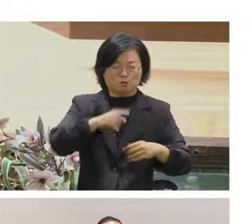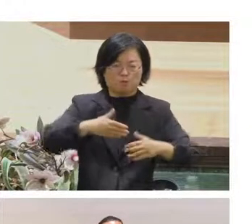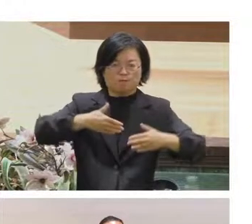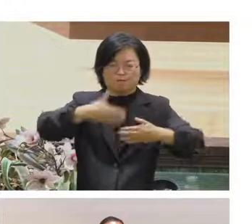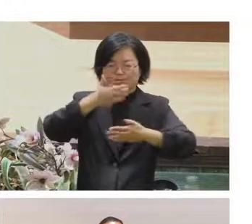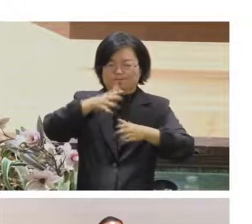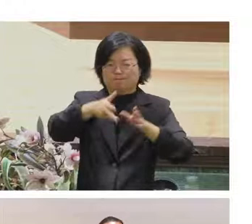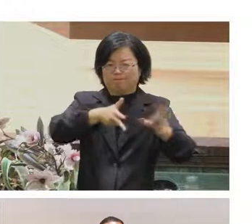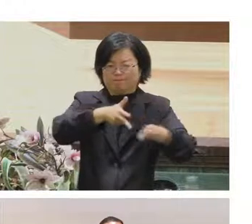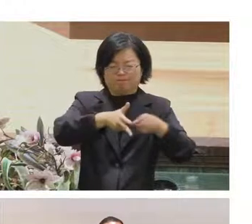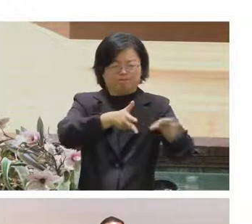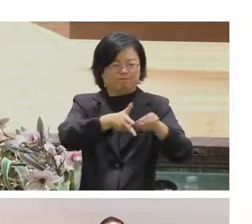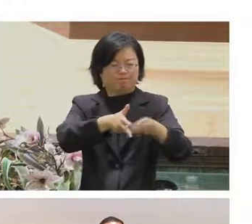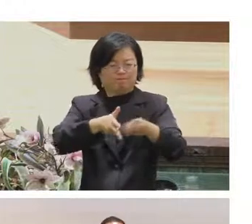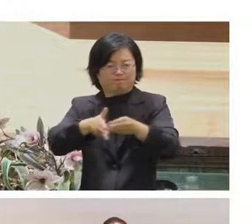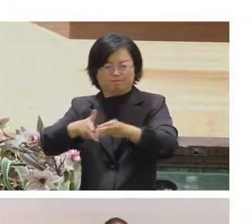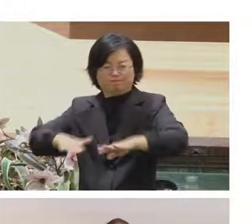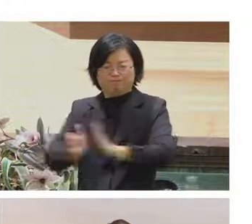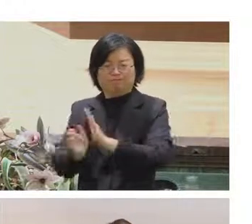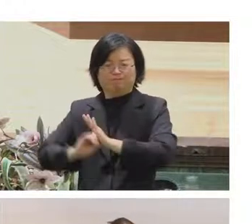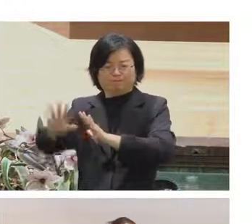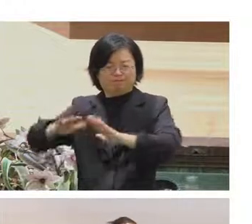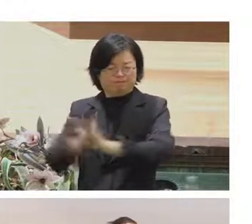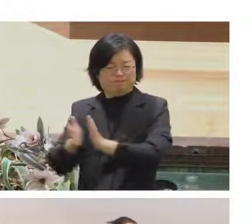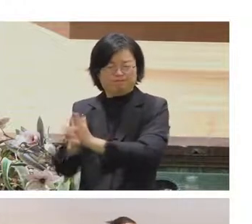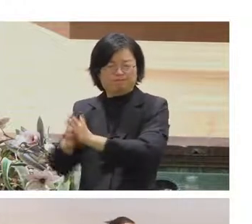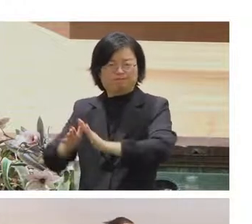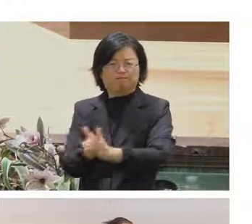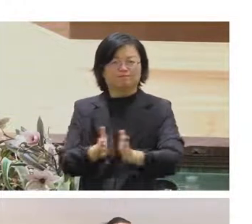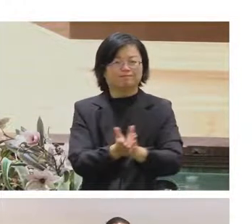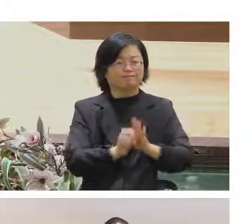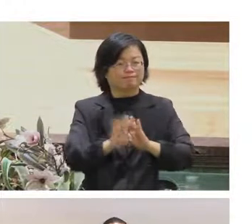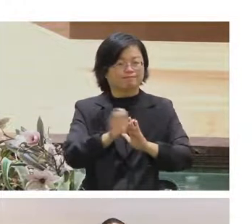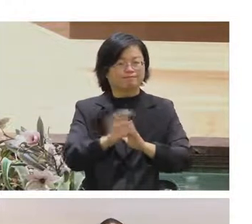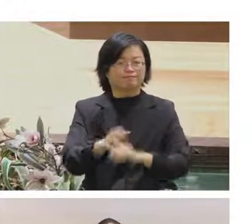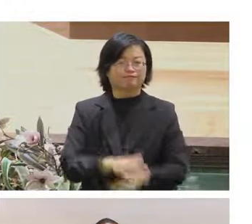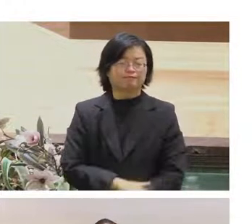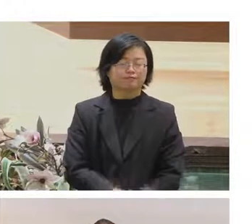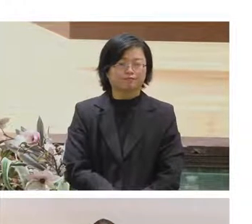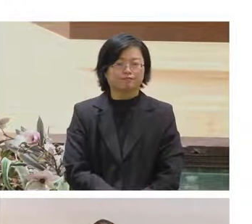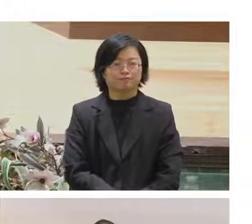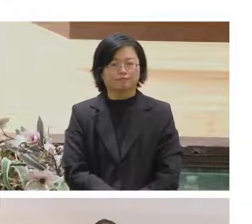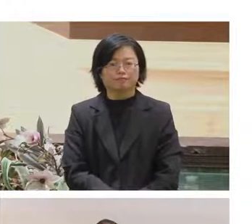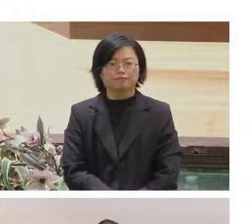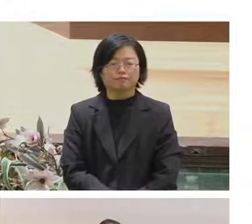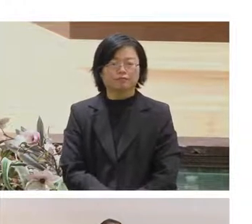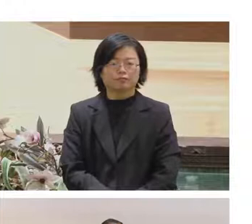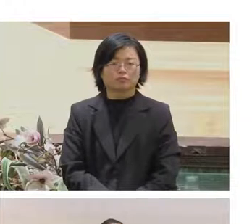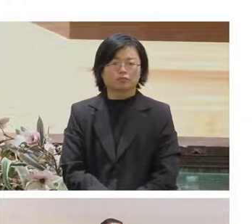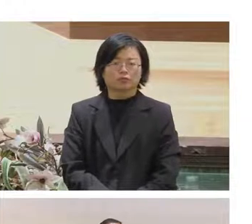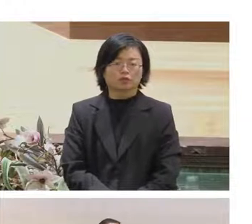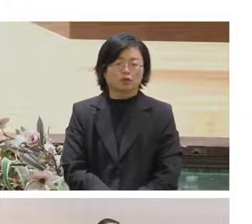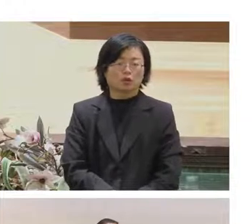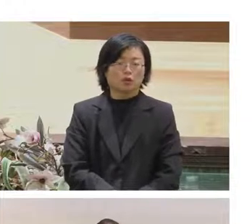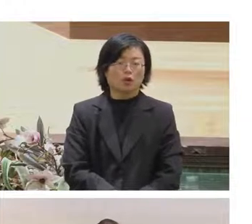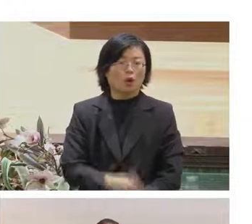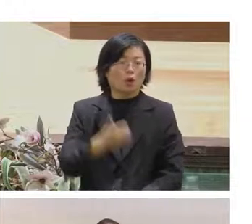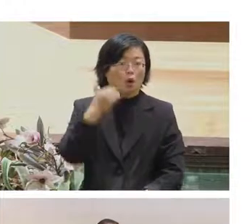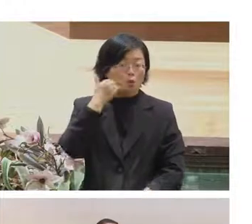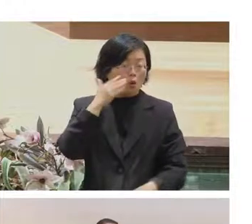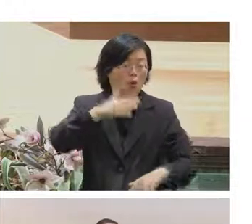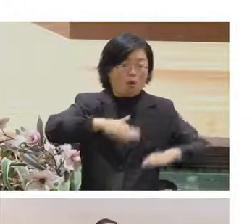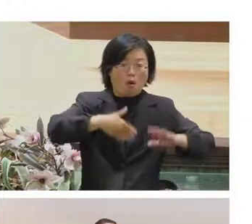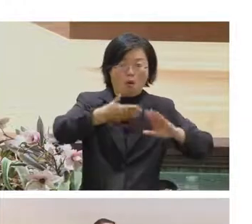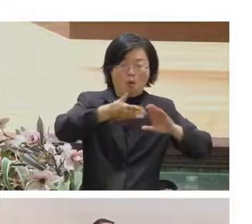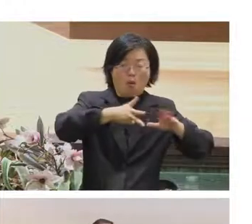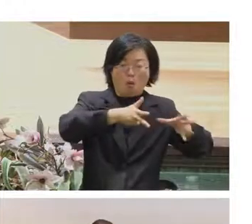警察跟我們跟那群運動的人士就很和平可是沒有直播的那一邊就是